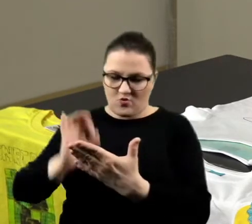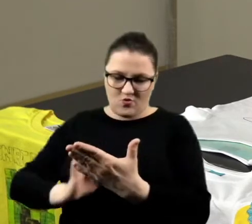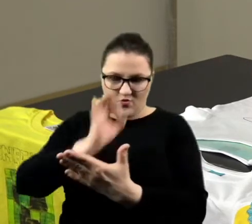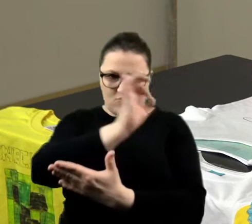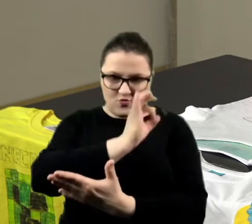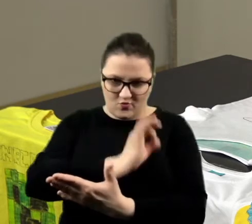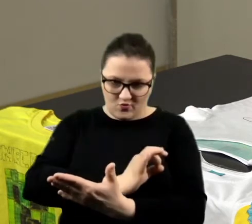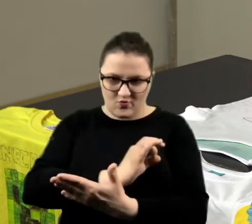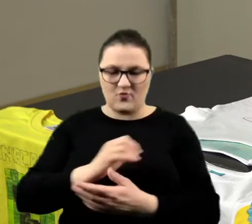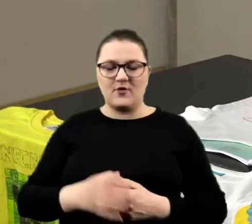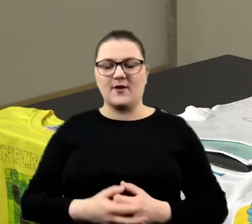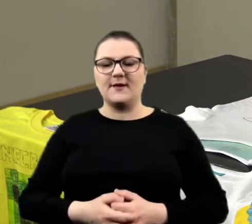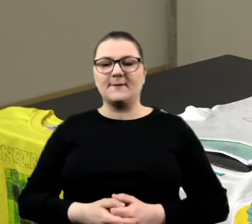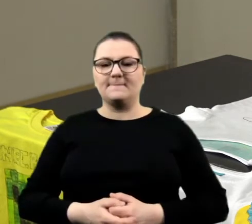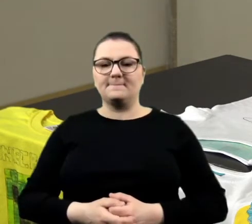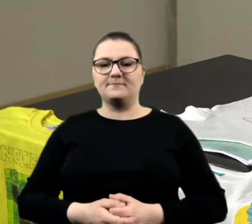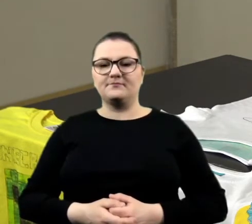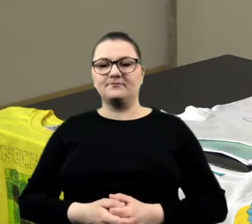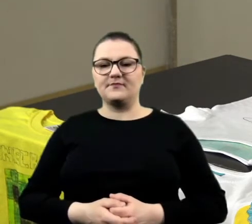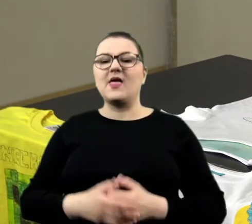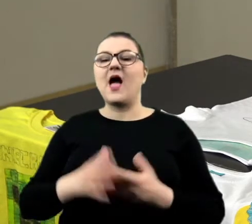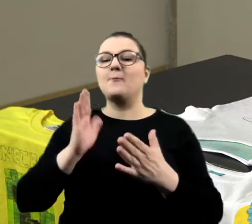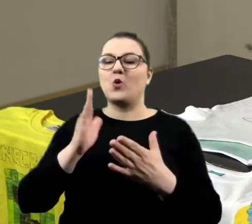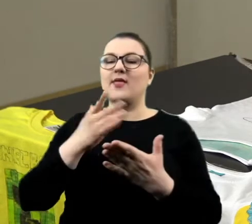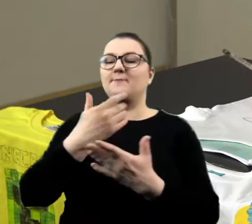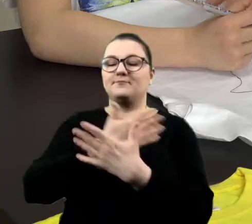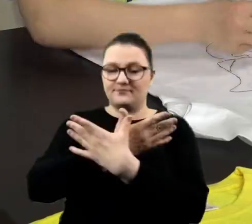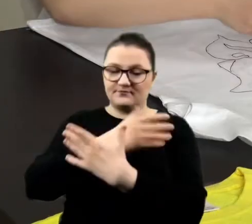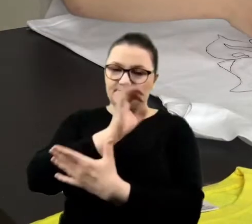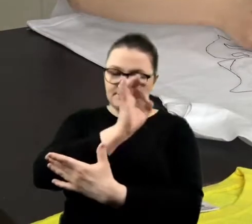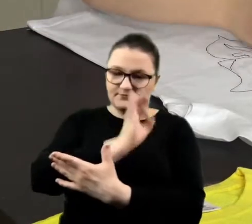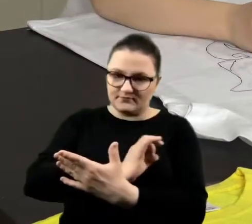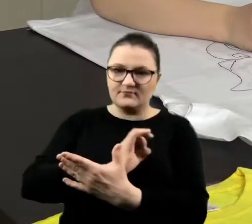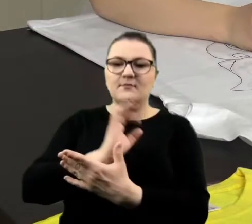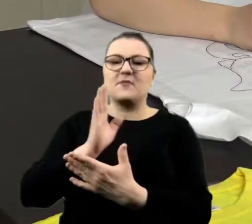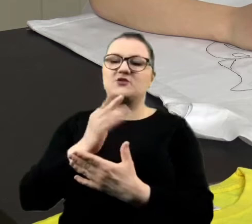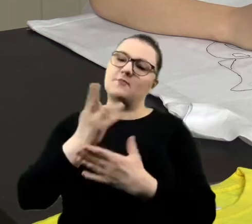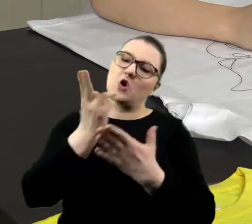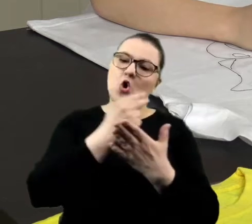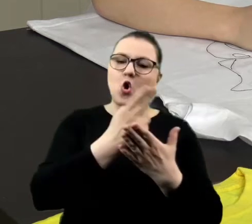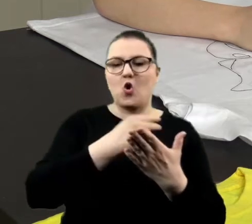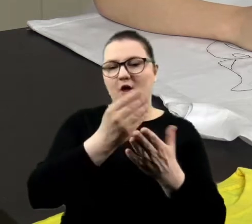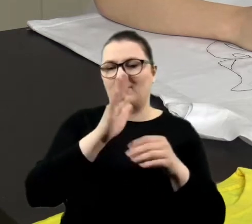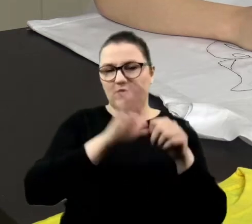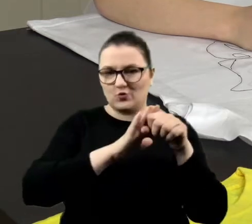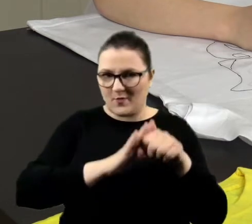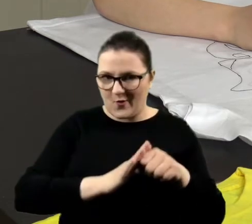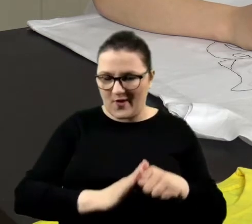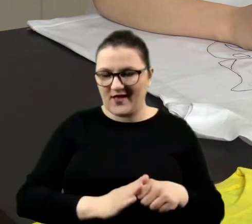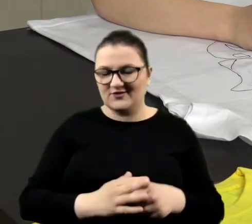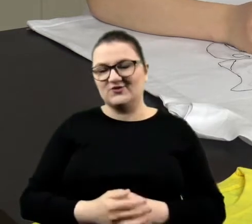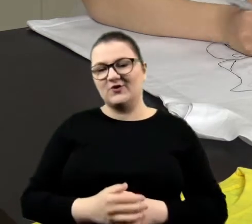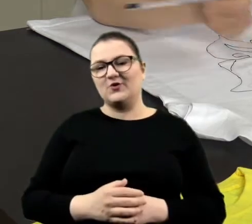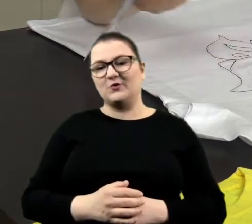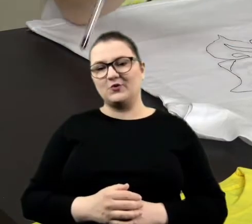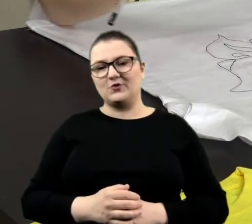wzory, a potem te wzory będziemy zapełniać kolorami. Czyli zrobimy tak